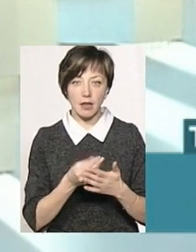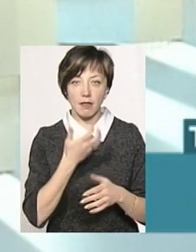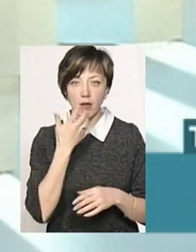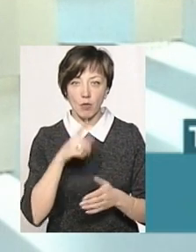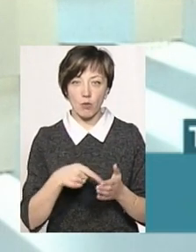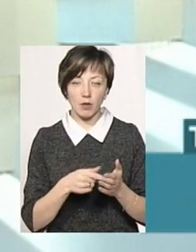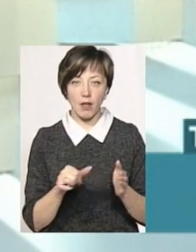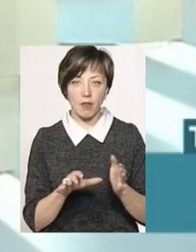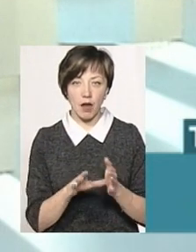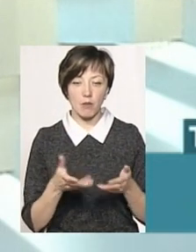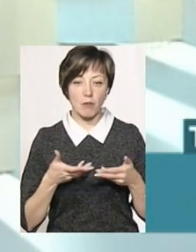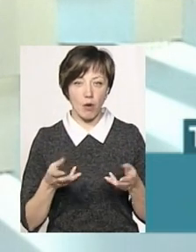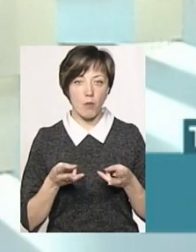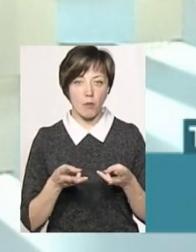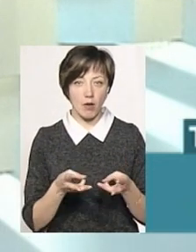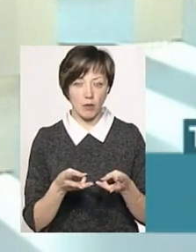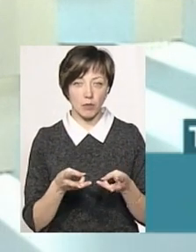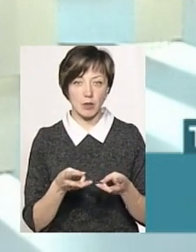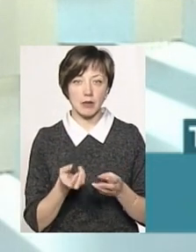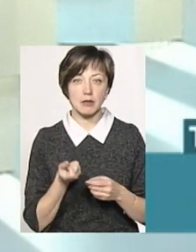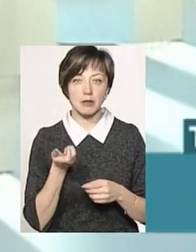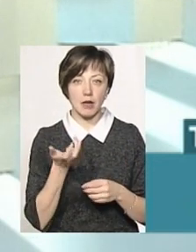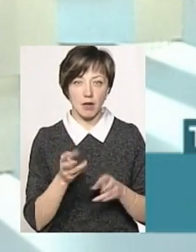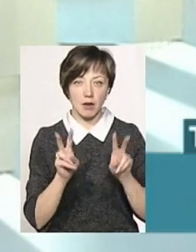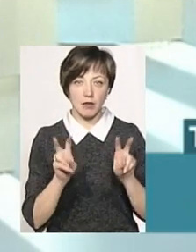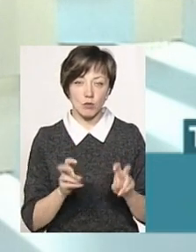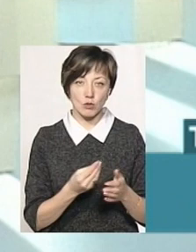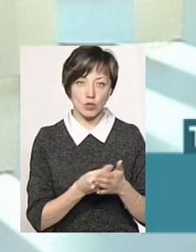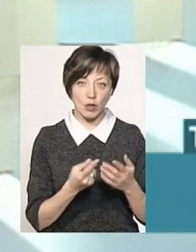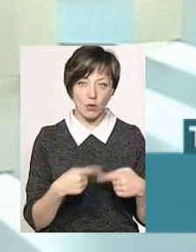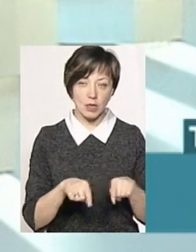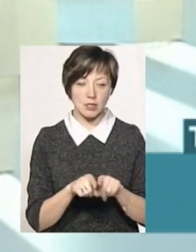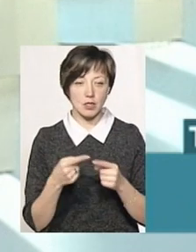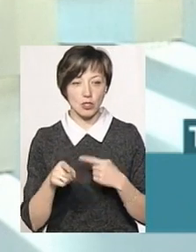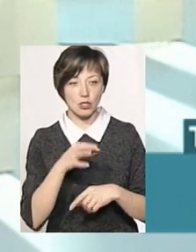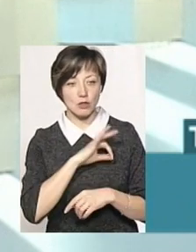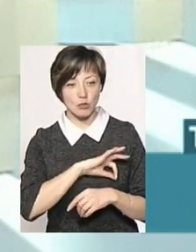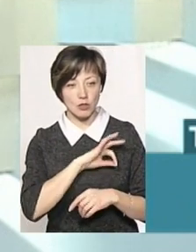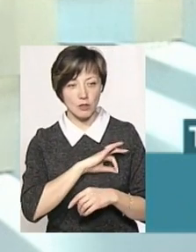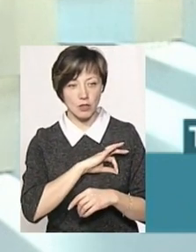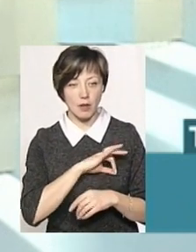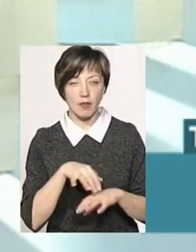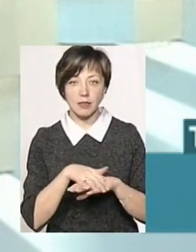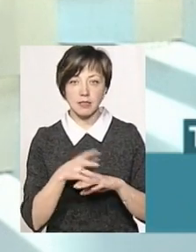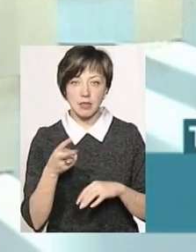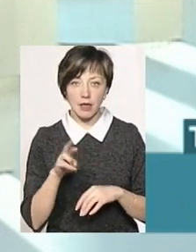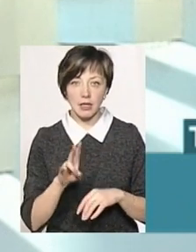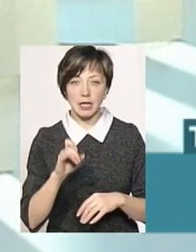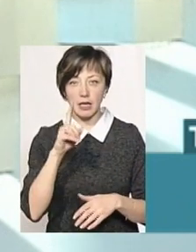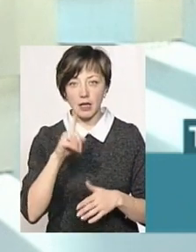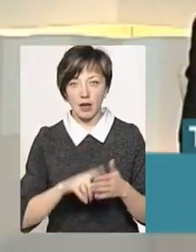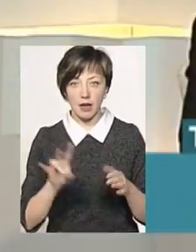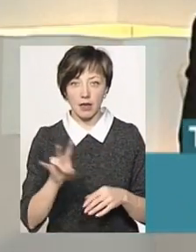теплокомуненерго, але ми ж опалюємо декілька видів – бюджетні організації, інші споживачі, населення і